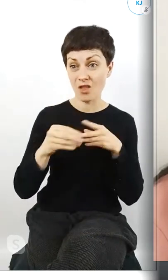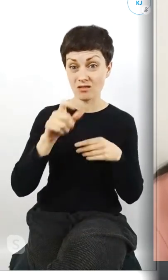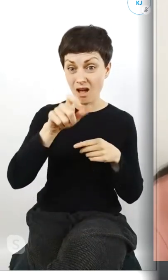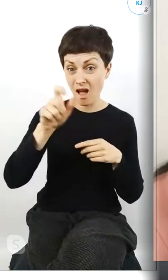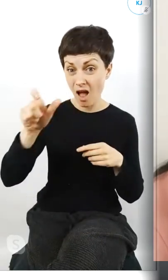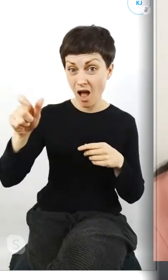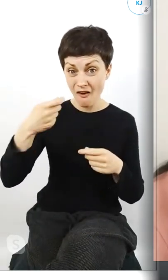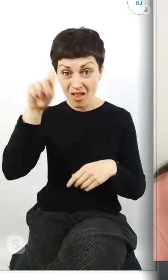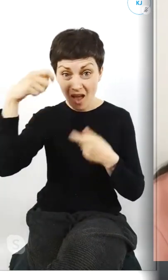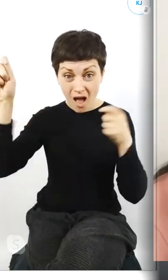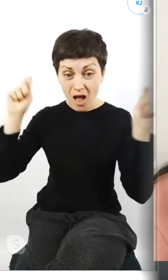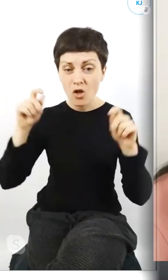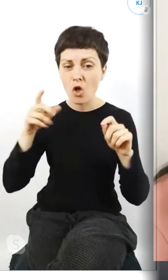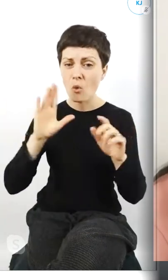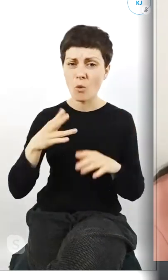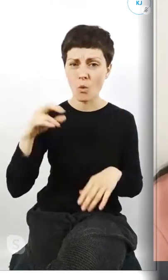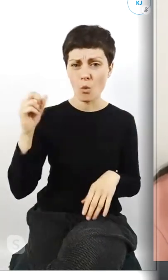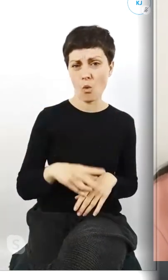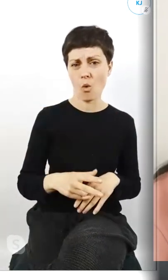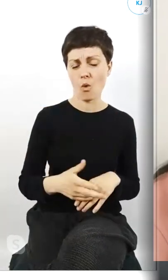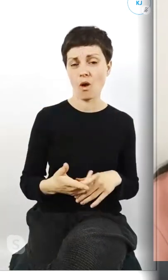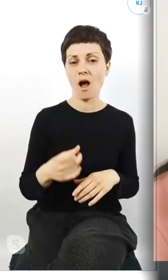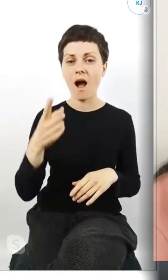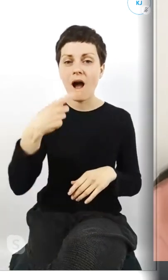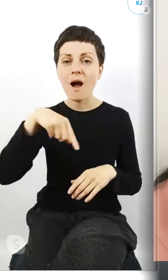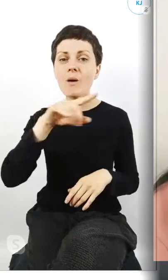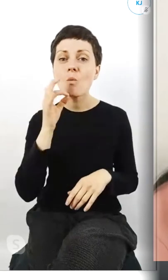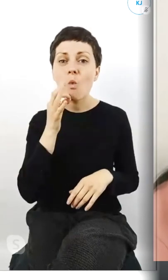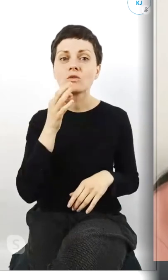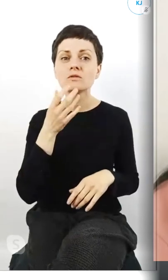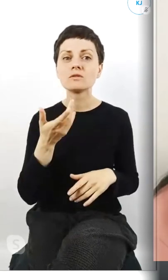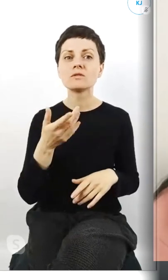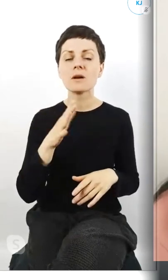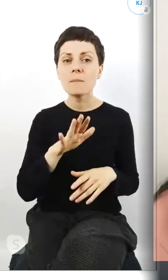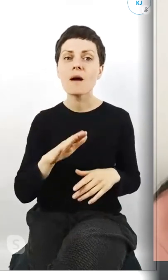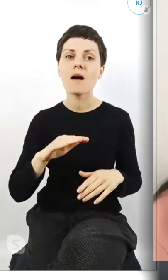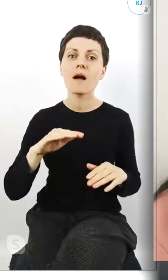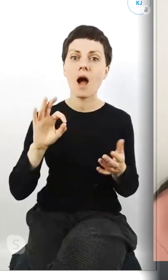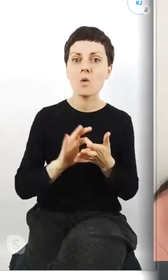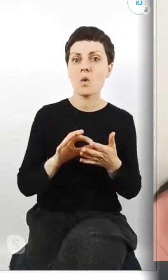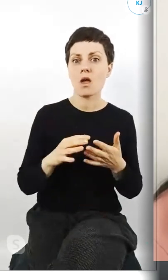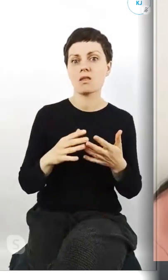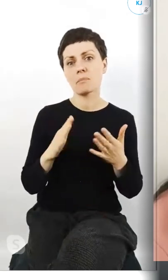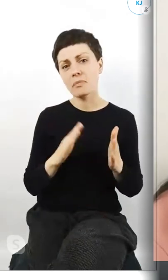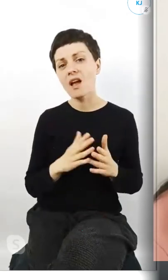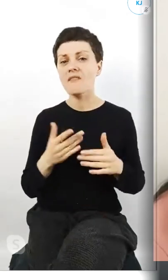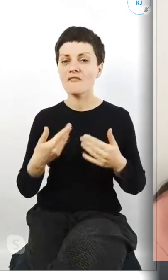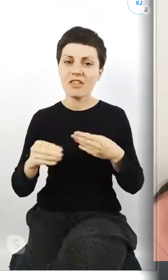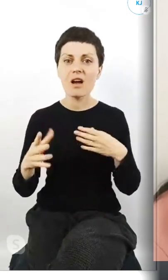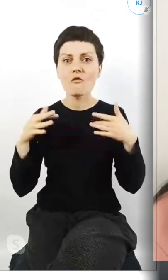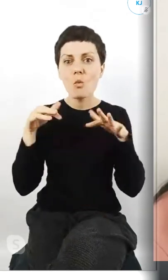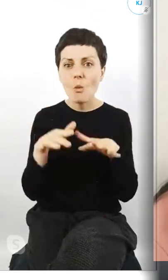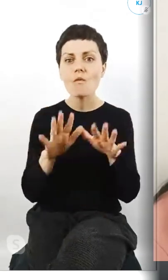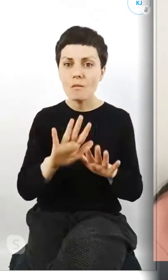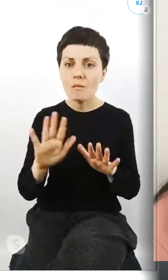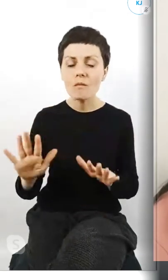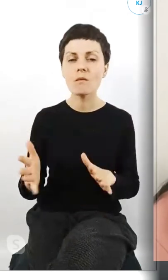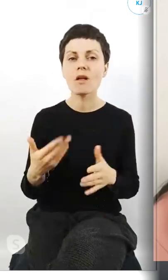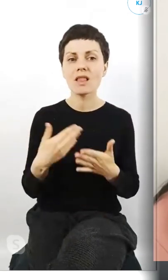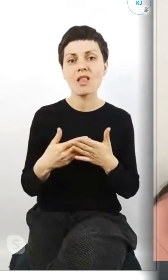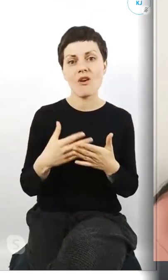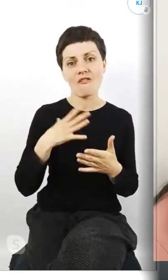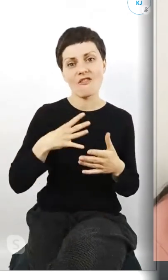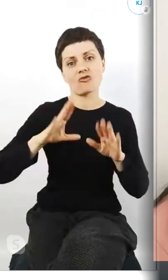gorzej a no jesteśmy młodzieżą, która ma jakiś tam mniejszy, większy wpływ więc myślę, że że warto